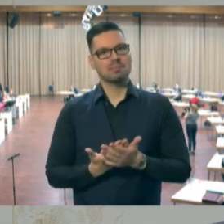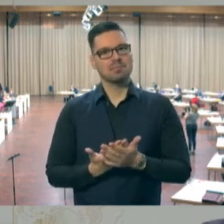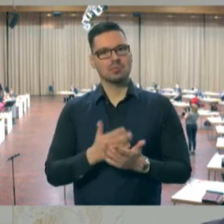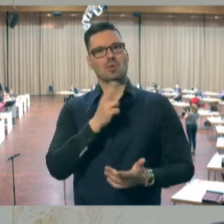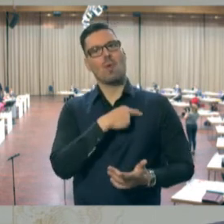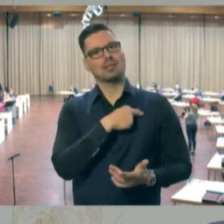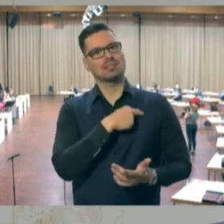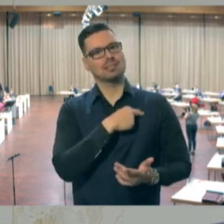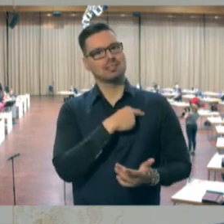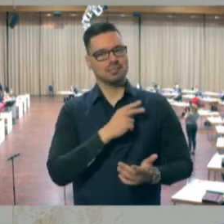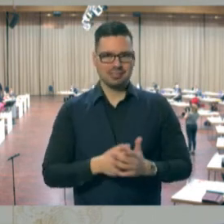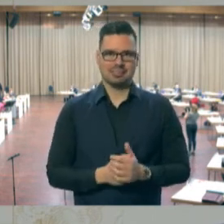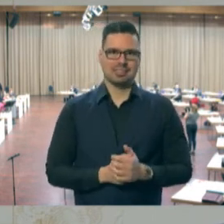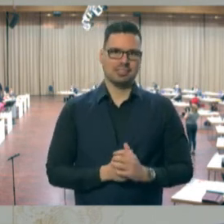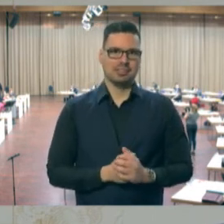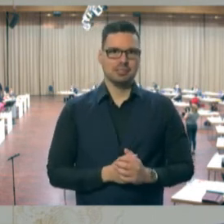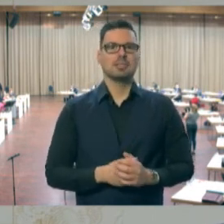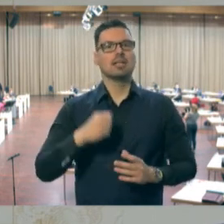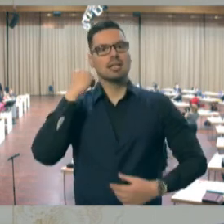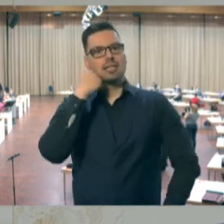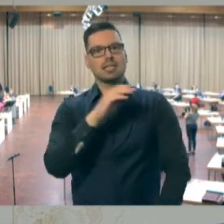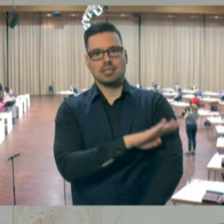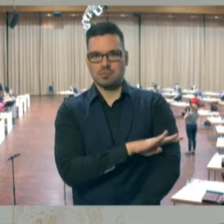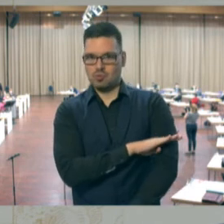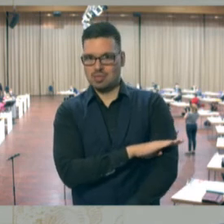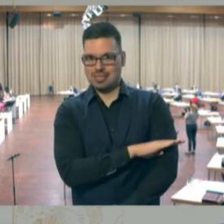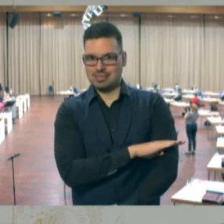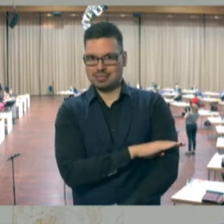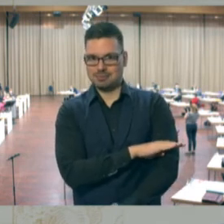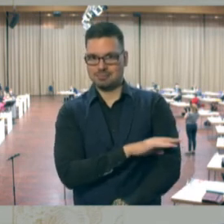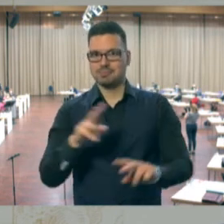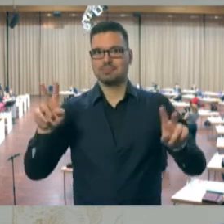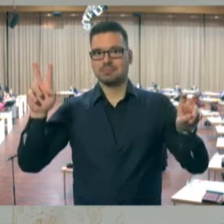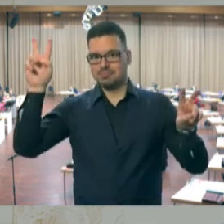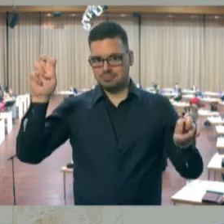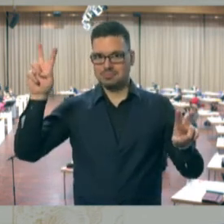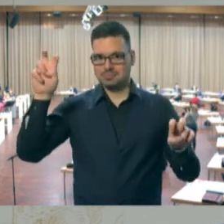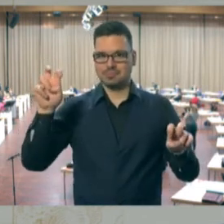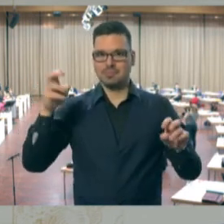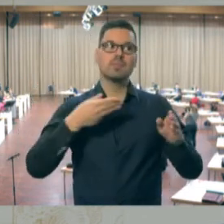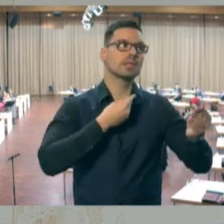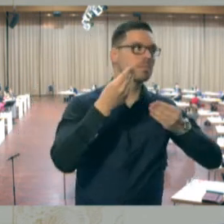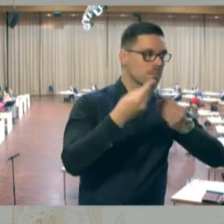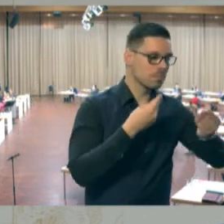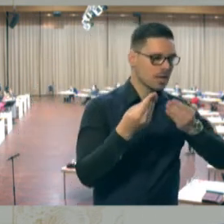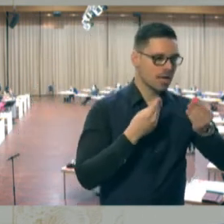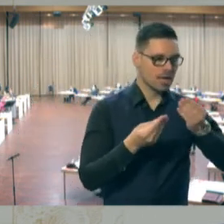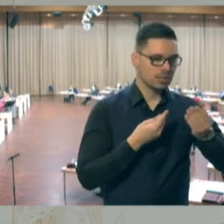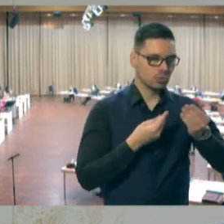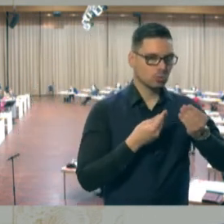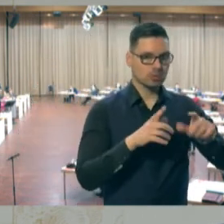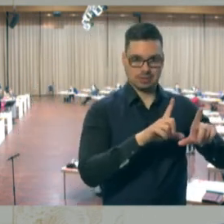Orden. Liebe Kolleginnen und Kollegen, um noch einmal die Klammer zu bilden zwischen dem eigentlichen Beratungsgegenstand dieses